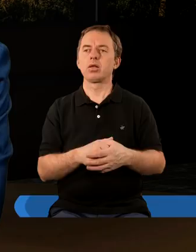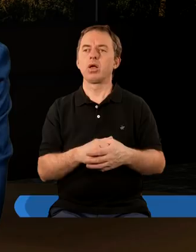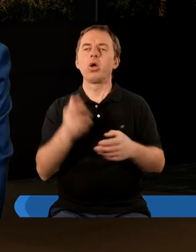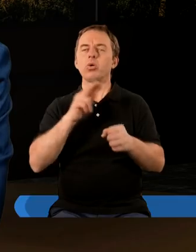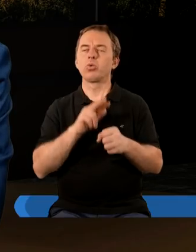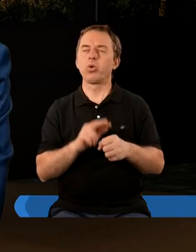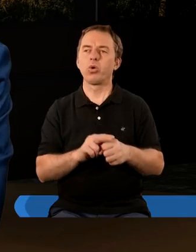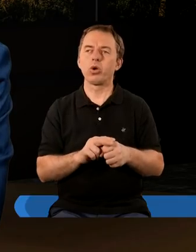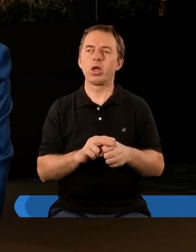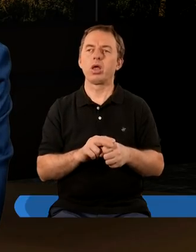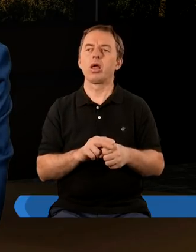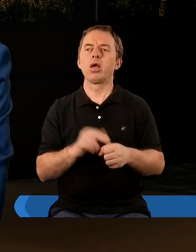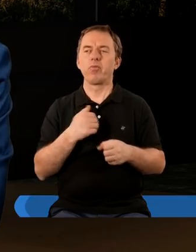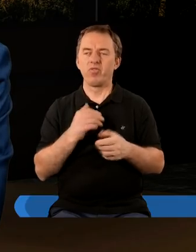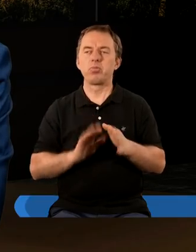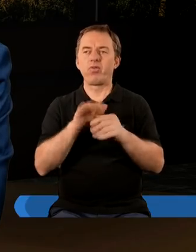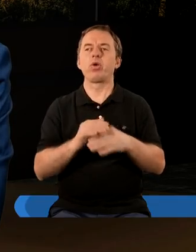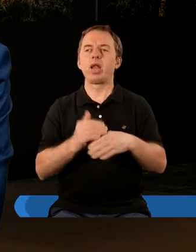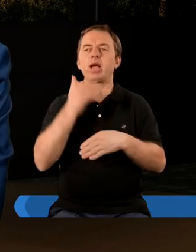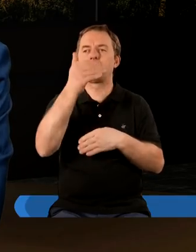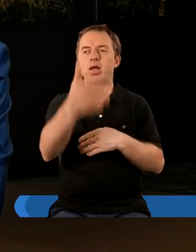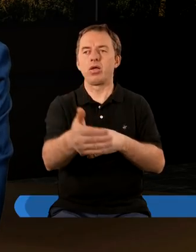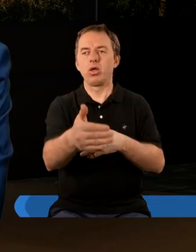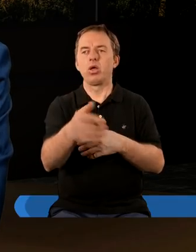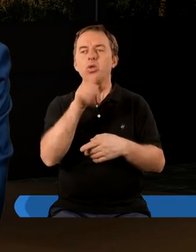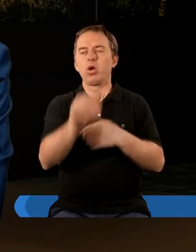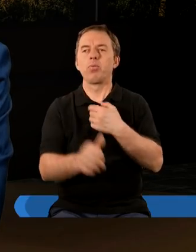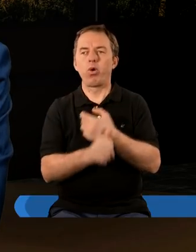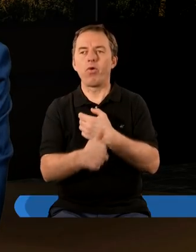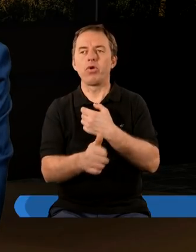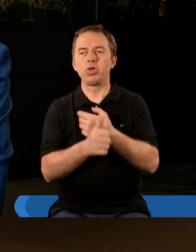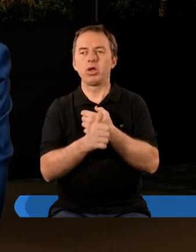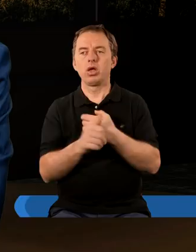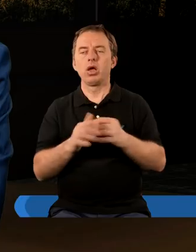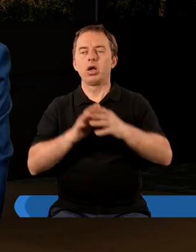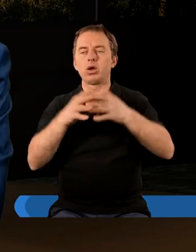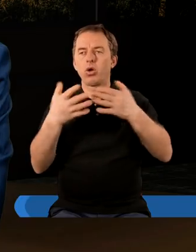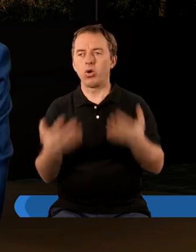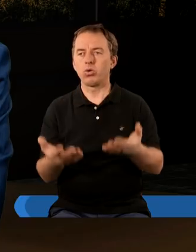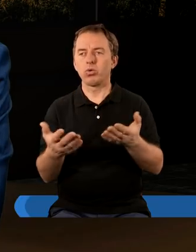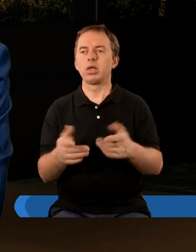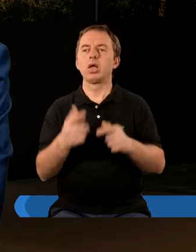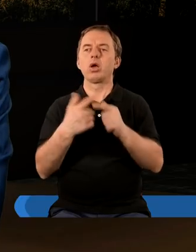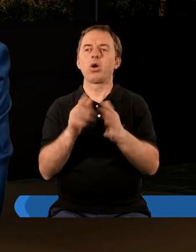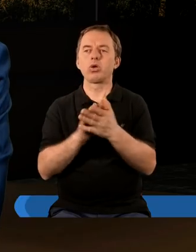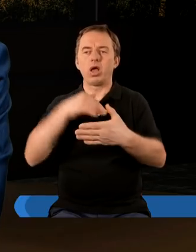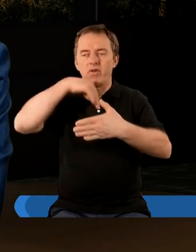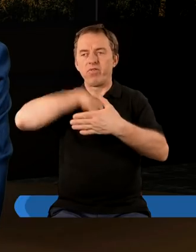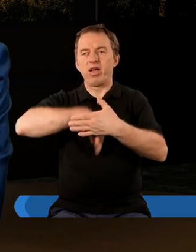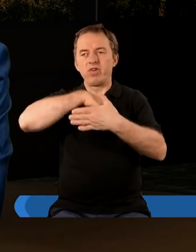nauki, które wypływały na zewnątrz. I to powodowało rozkład Kościoła